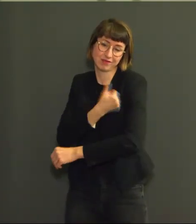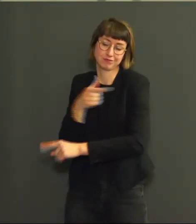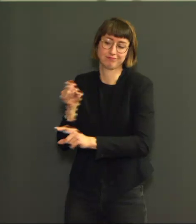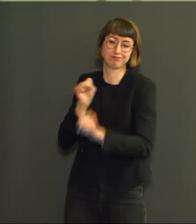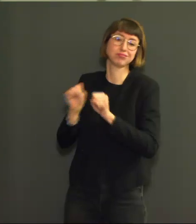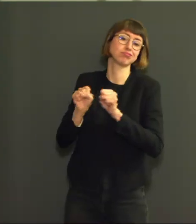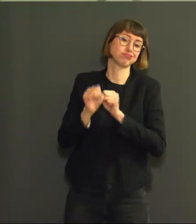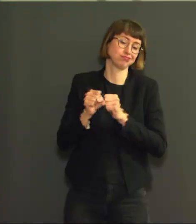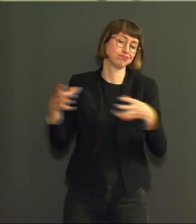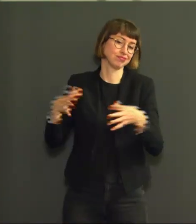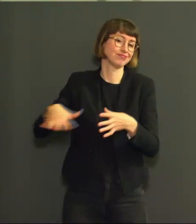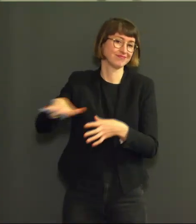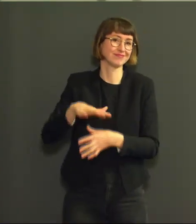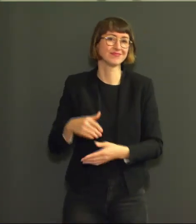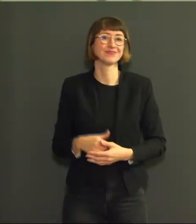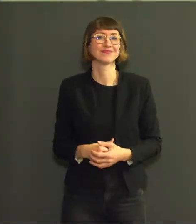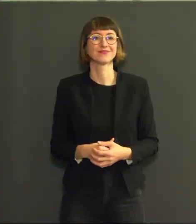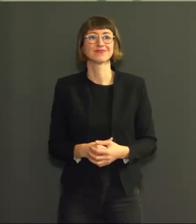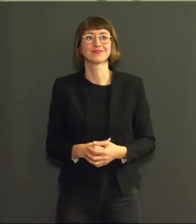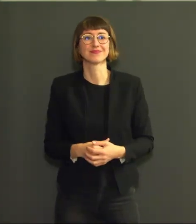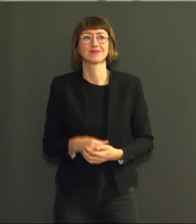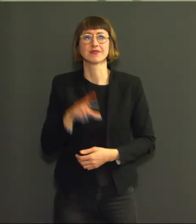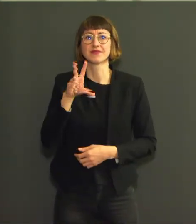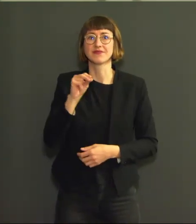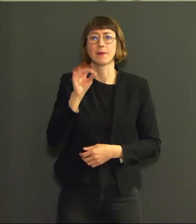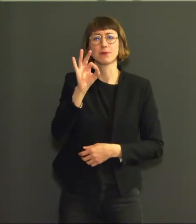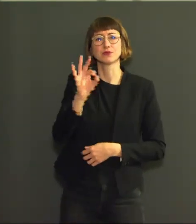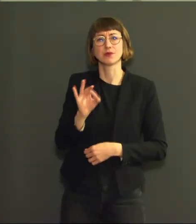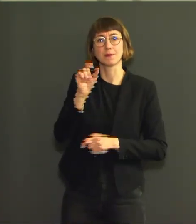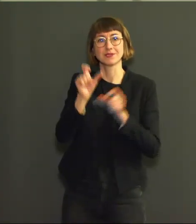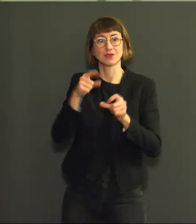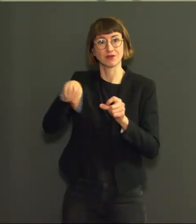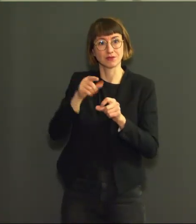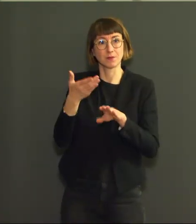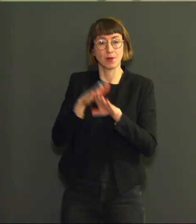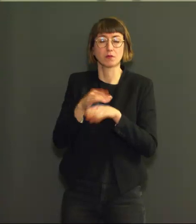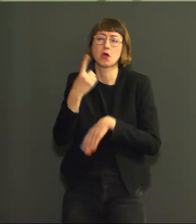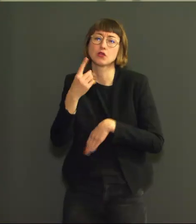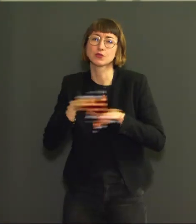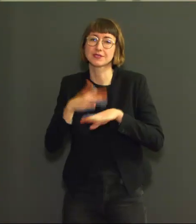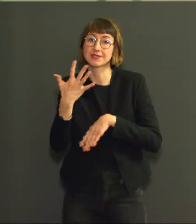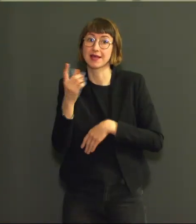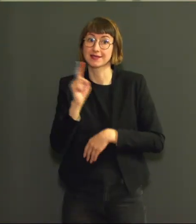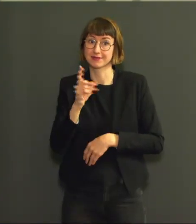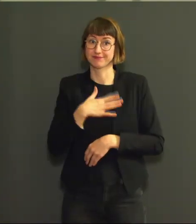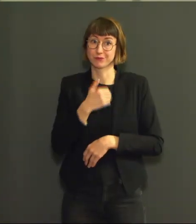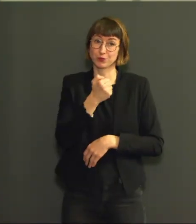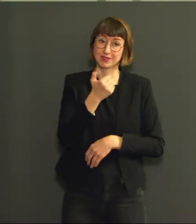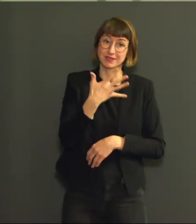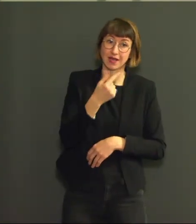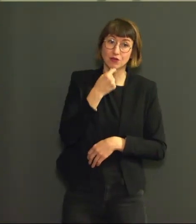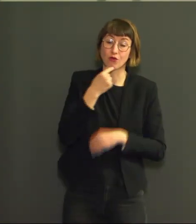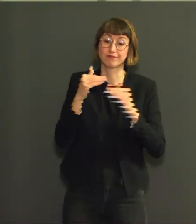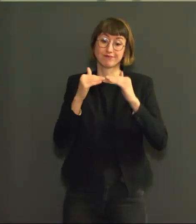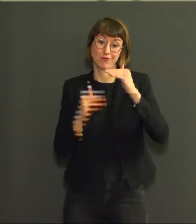personne sur cinq qui décède, sont dans la tranche d'âge des moins de 65 ans. Il faut bien sûr relativiser les choses, ça veut dire à peu